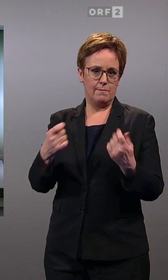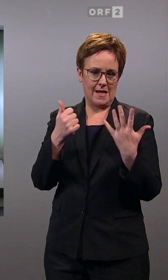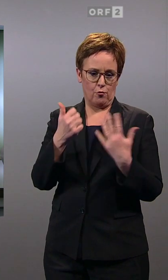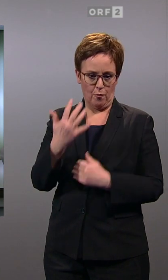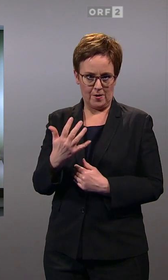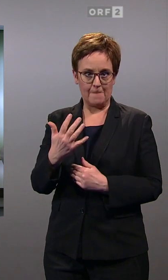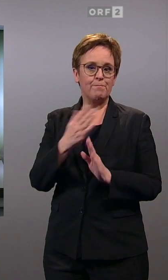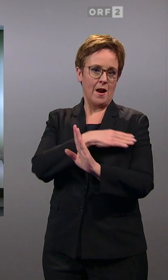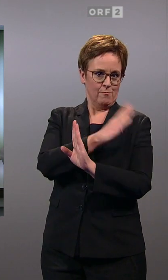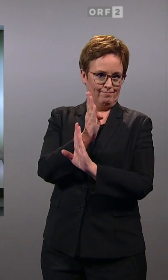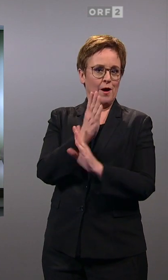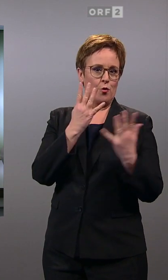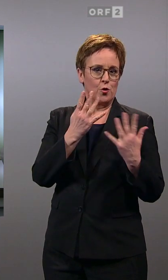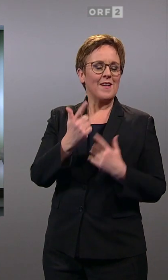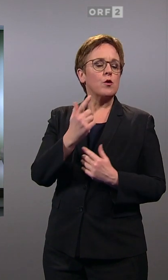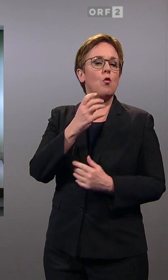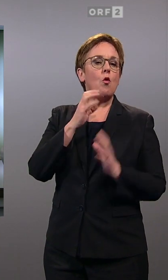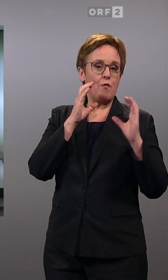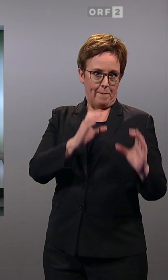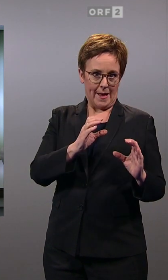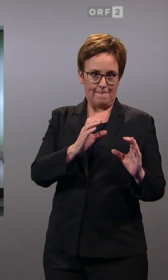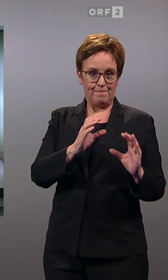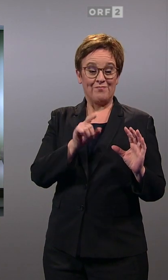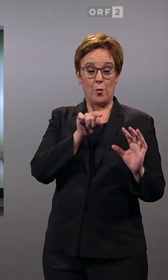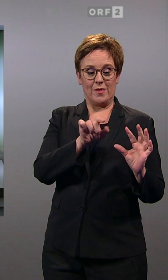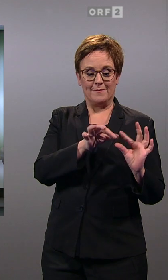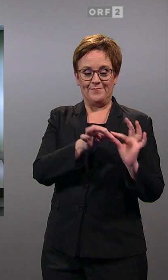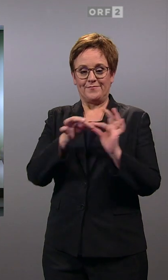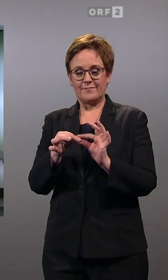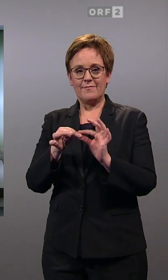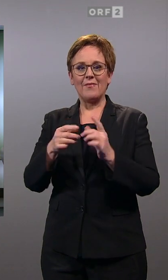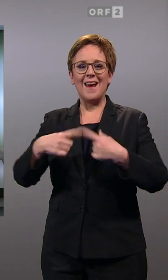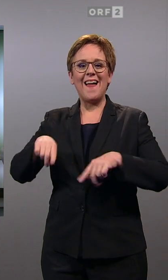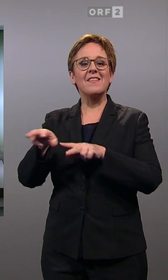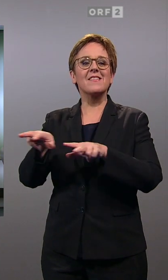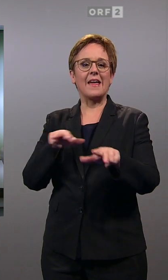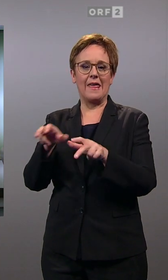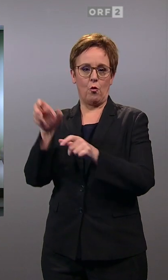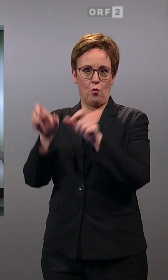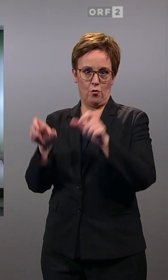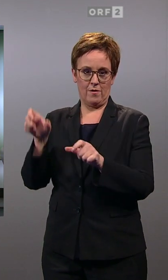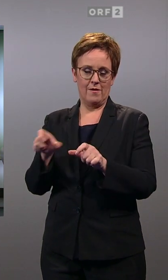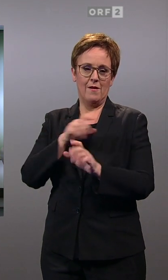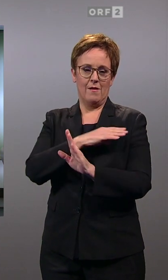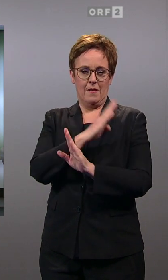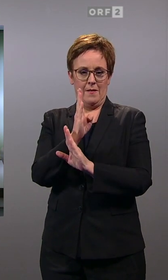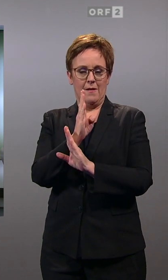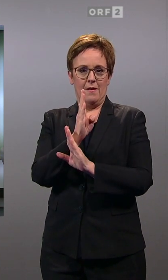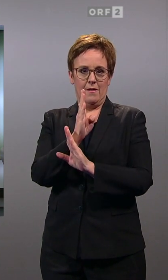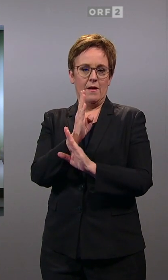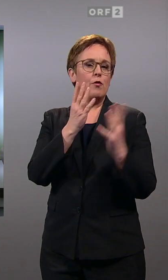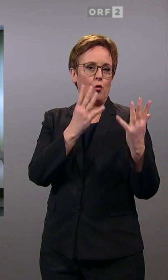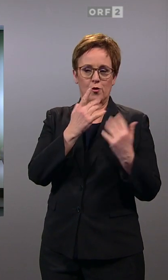Und an dieses Kräfteverhältnis knüpft sich jetzt die Zusammensetzung der Landesregierung an. Aufgrund dieser Mandate,